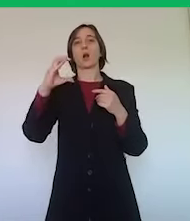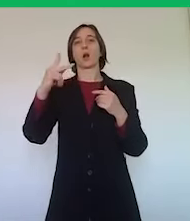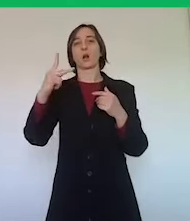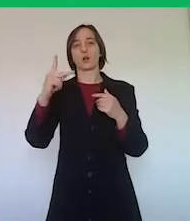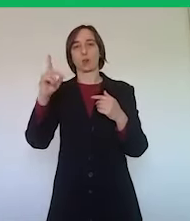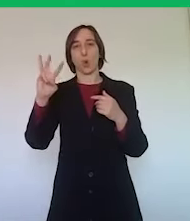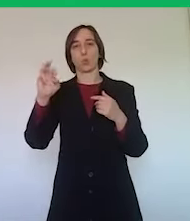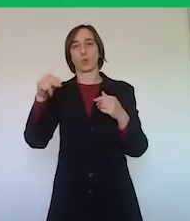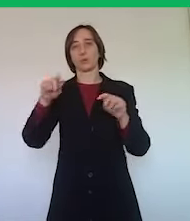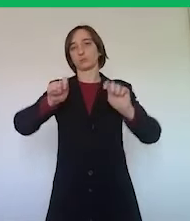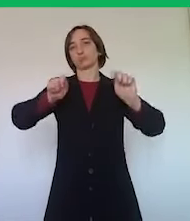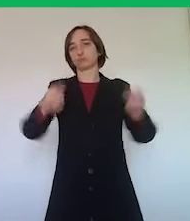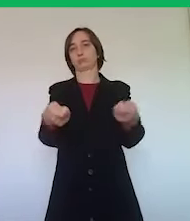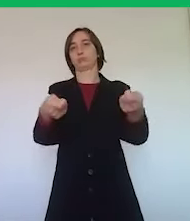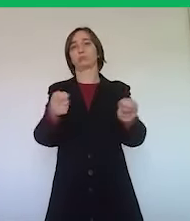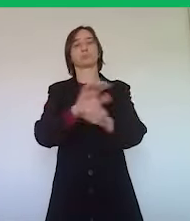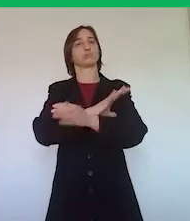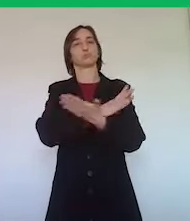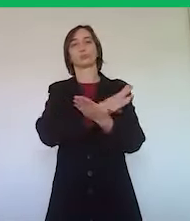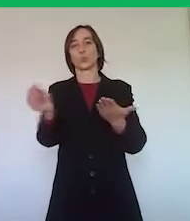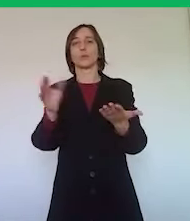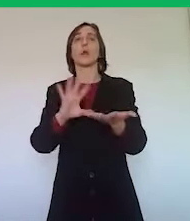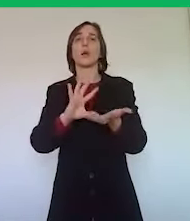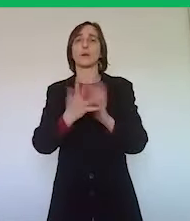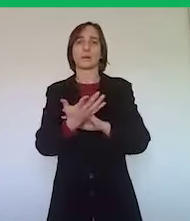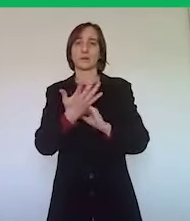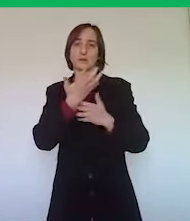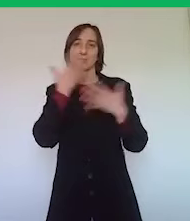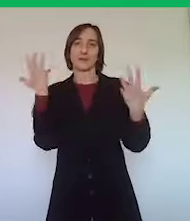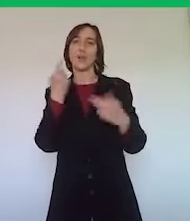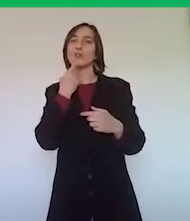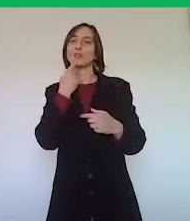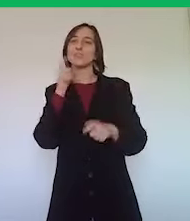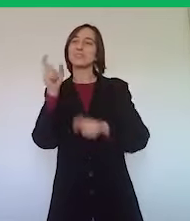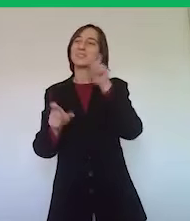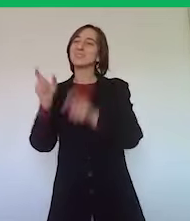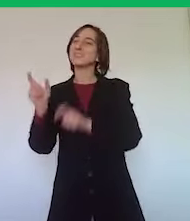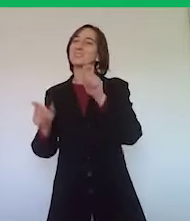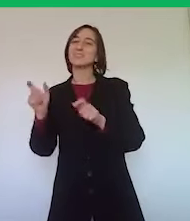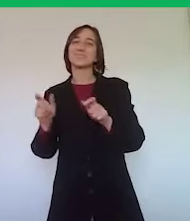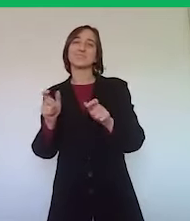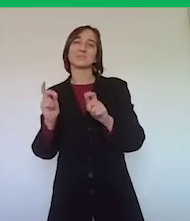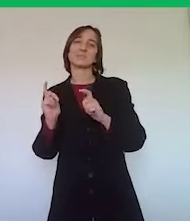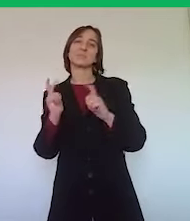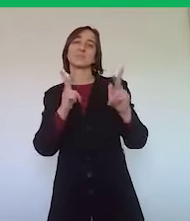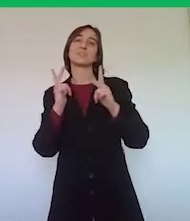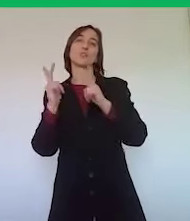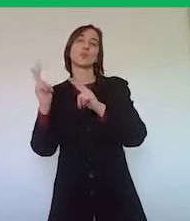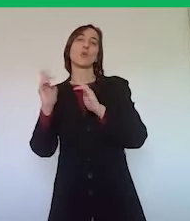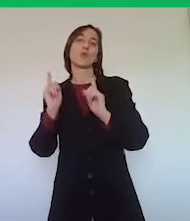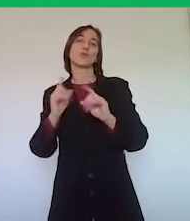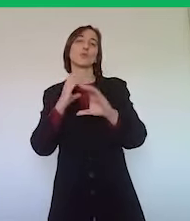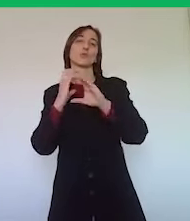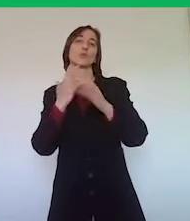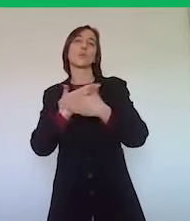ha ovviamente fatto crollare la mobilità delle persone che utilizzano i trasporti pubblici, non solo